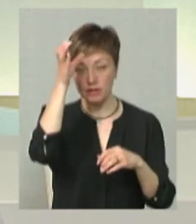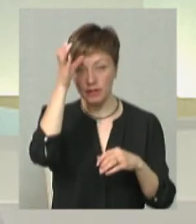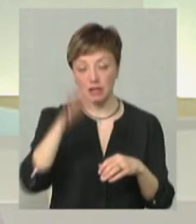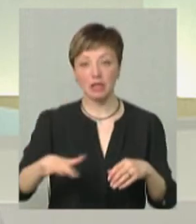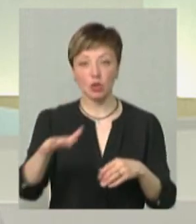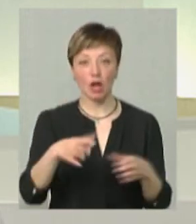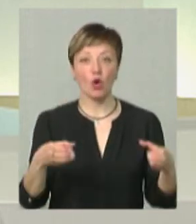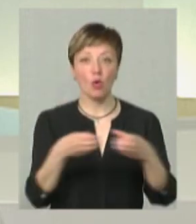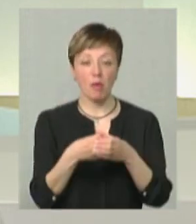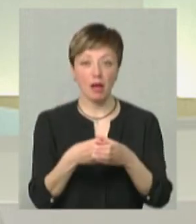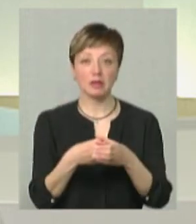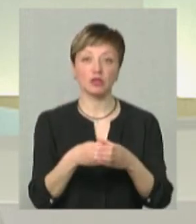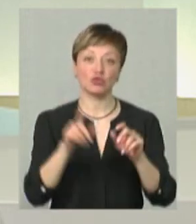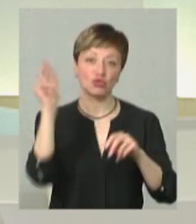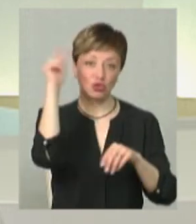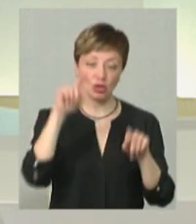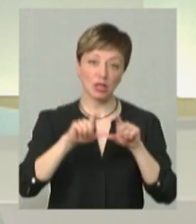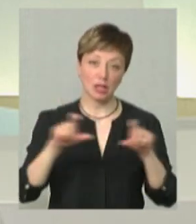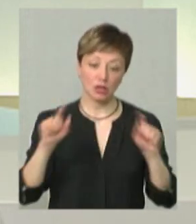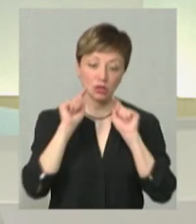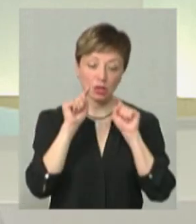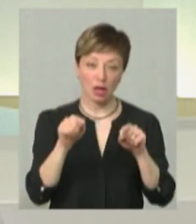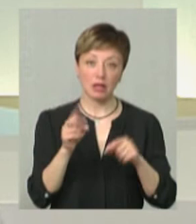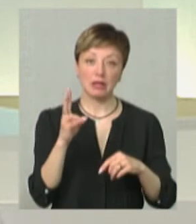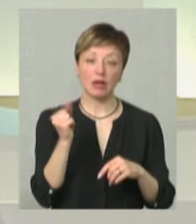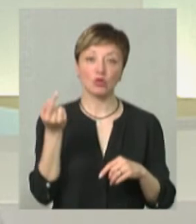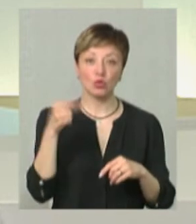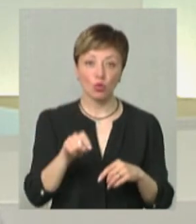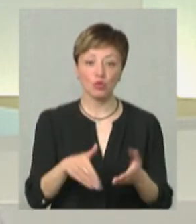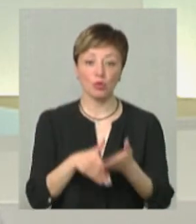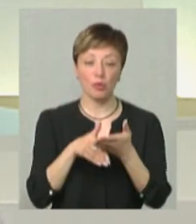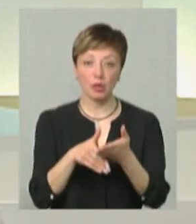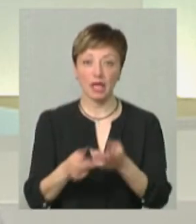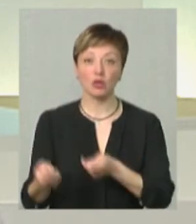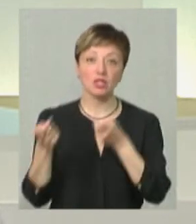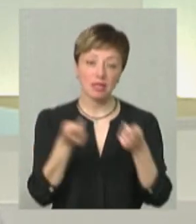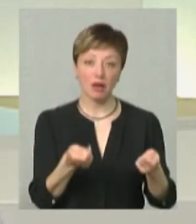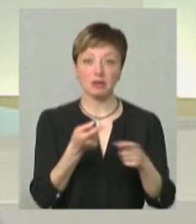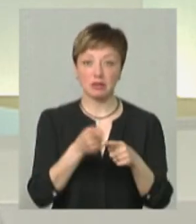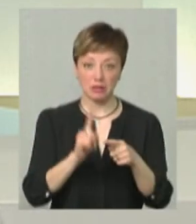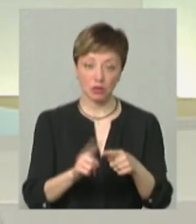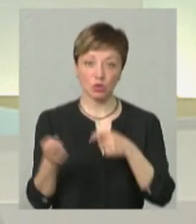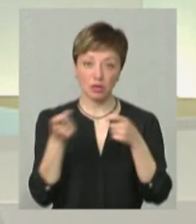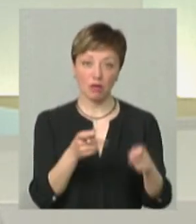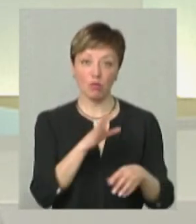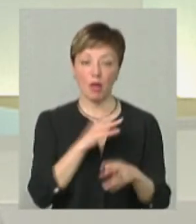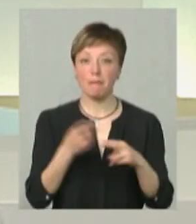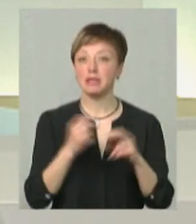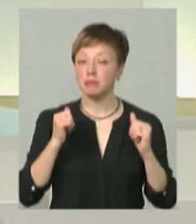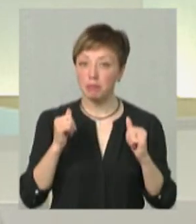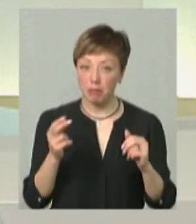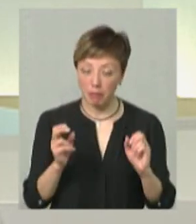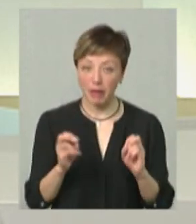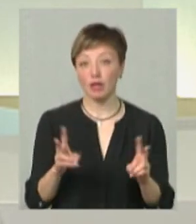територіальних громад, керівництво шкіл зосереджено на тому, щоб допомогти з доставкою, і ця доставка була безпечною і